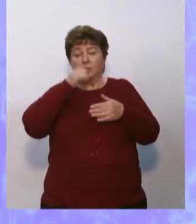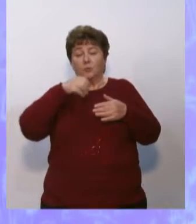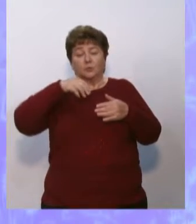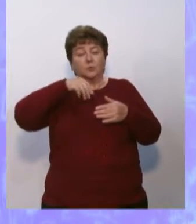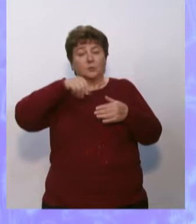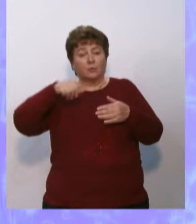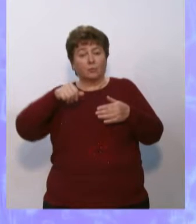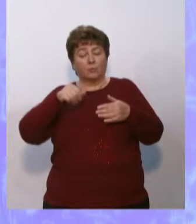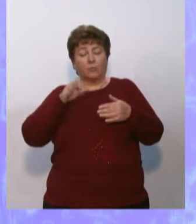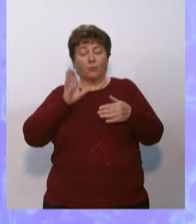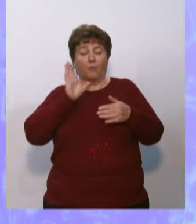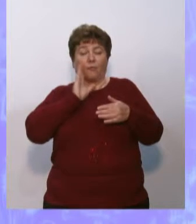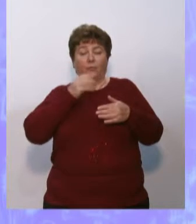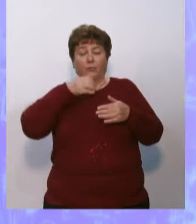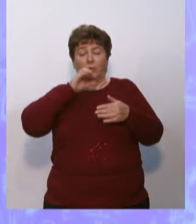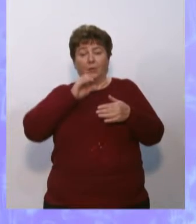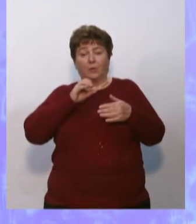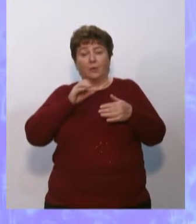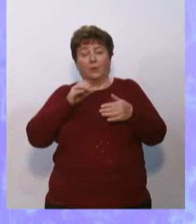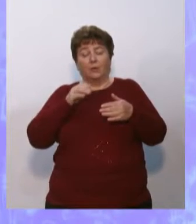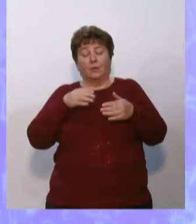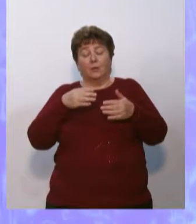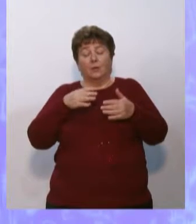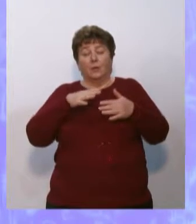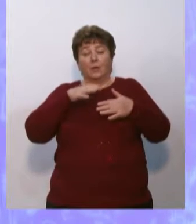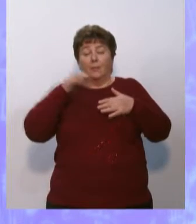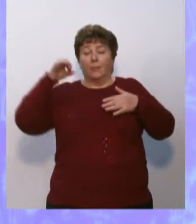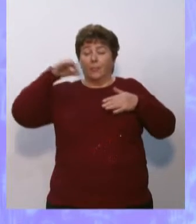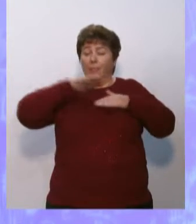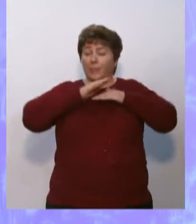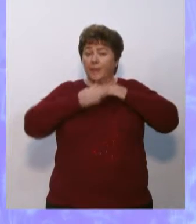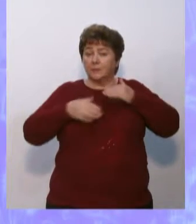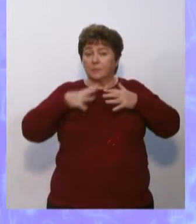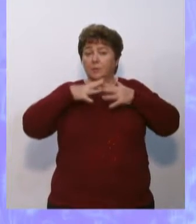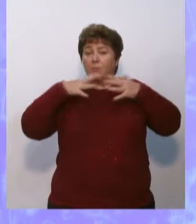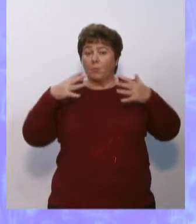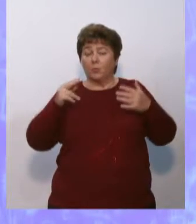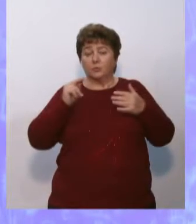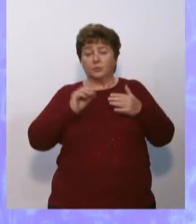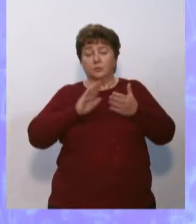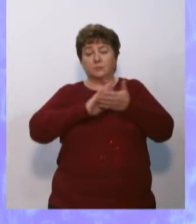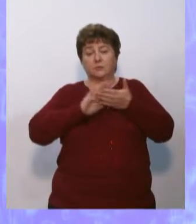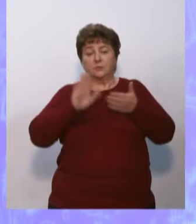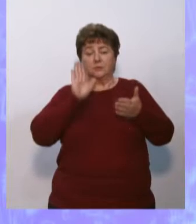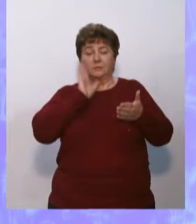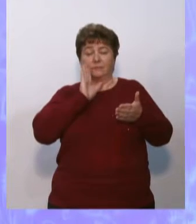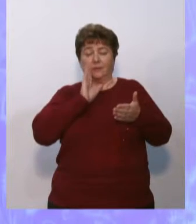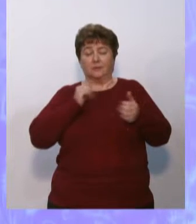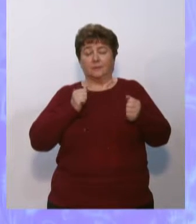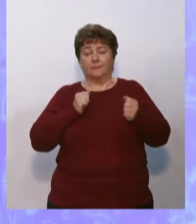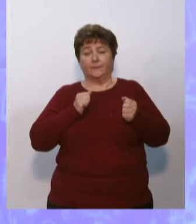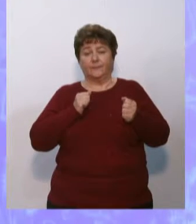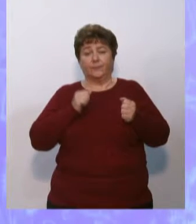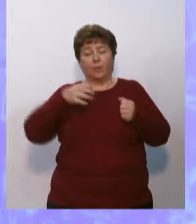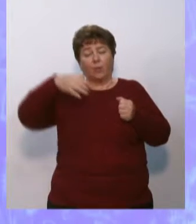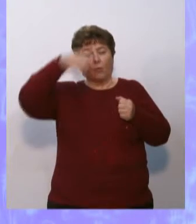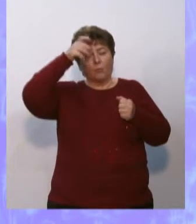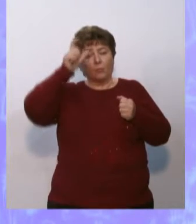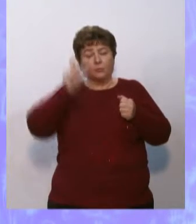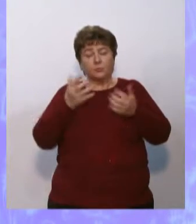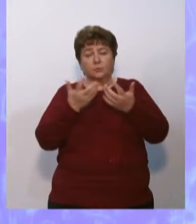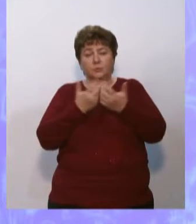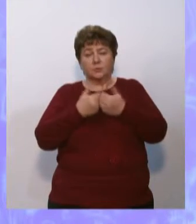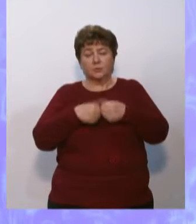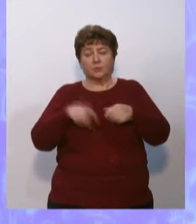солёную воду, а её-то как раз на Земле намного больше, чем пресной. Учёные